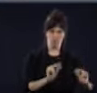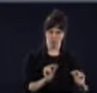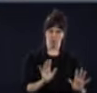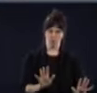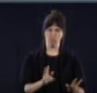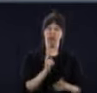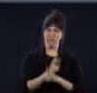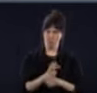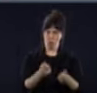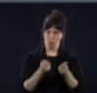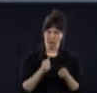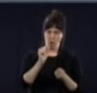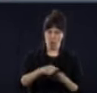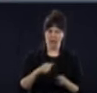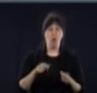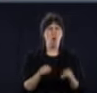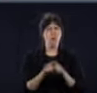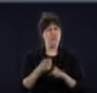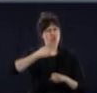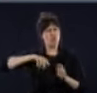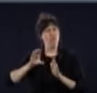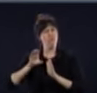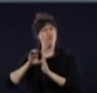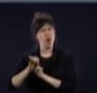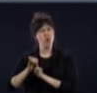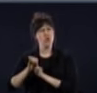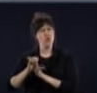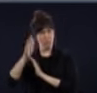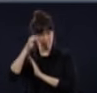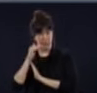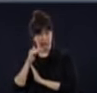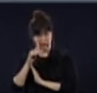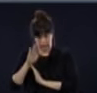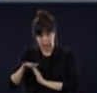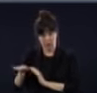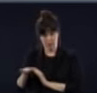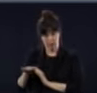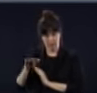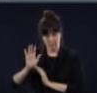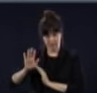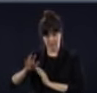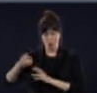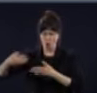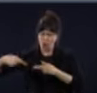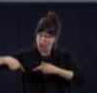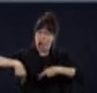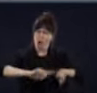veux dire, par rapport aux écoles et aux garderies, loin de moi de vouloir